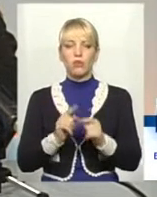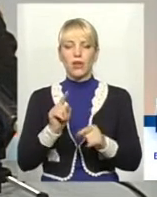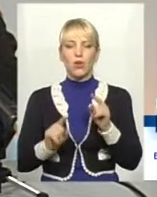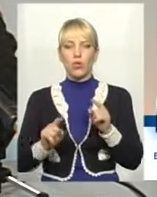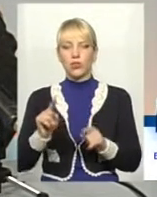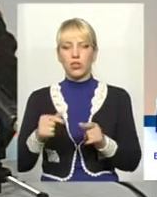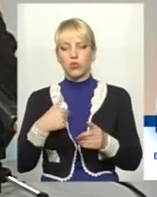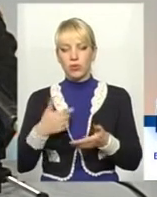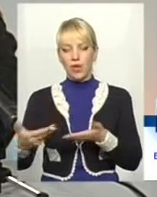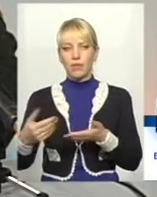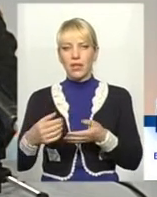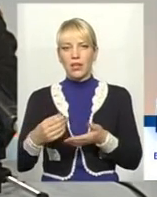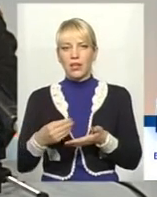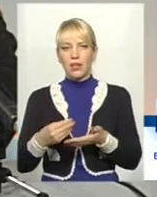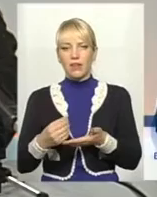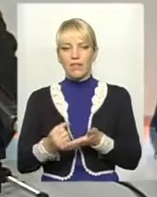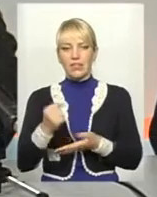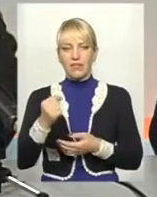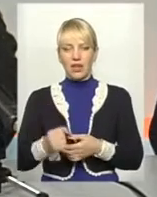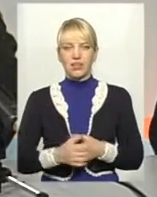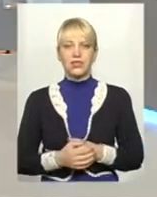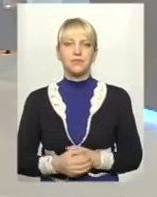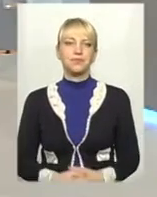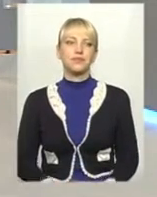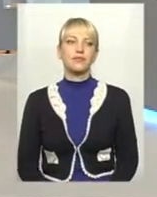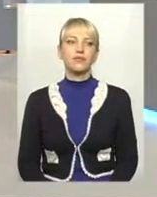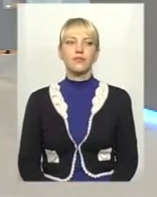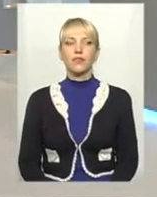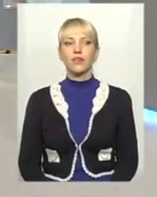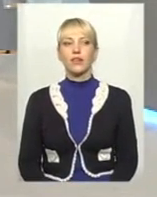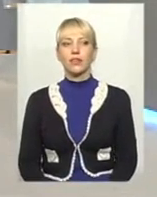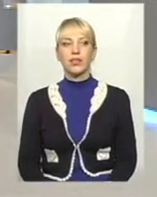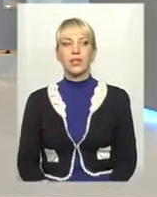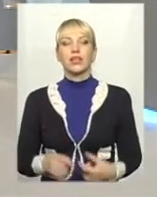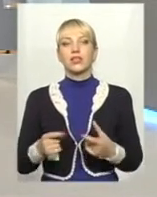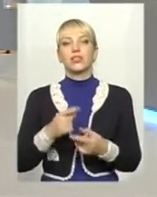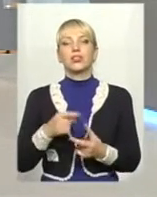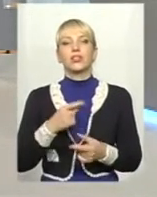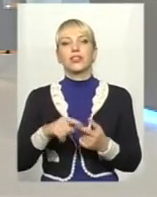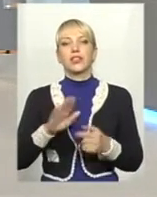нам виставлятися. Ну, я думаю, що це вже... Власне, а чи не захотіли у ті підрядники,